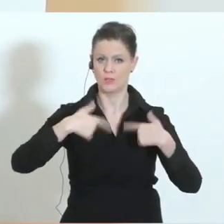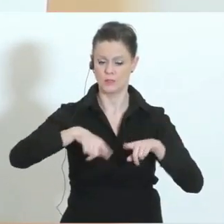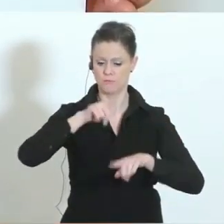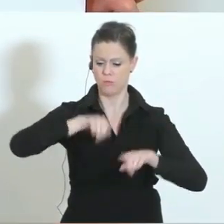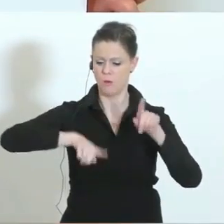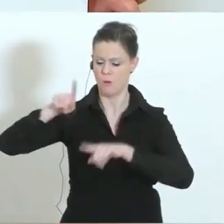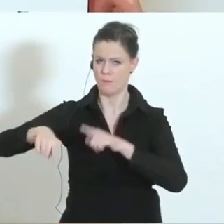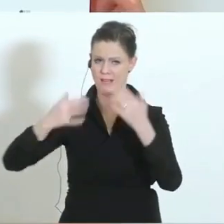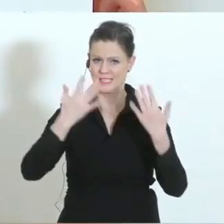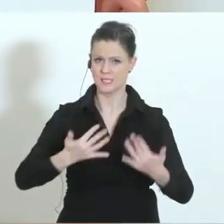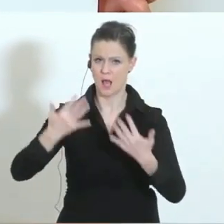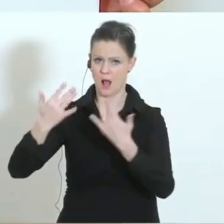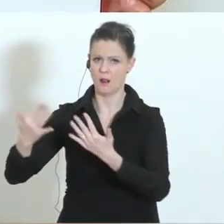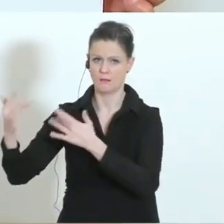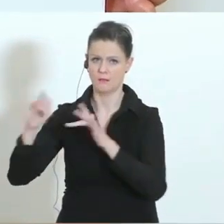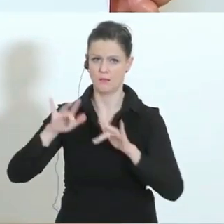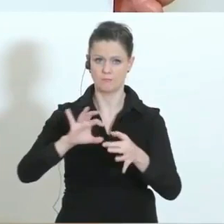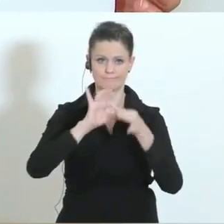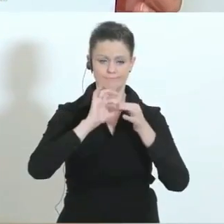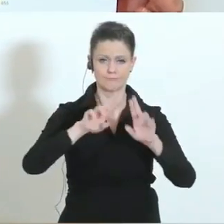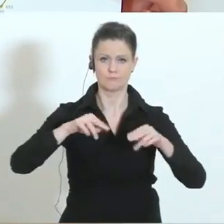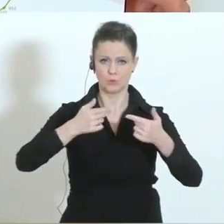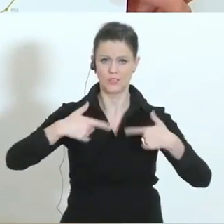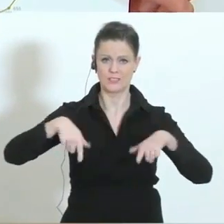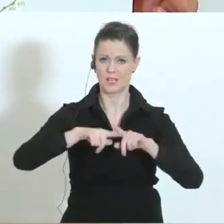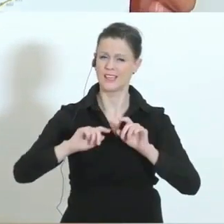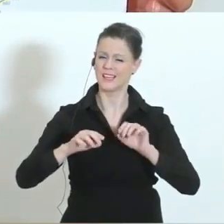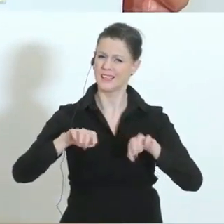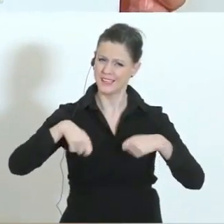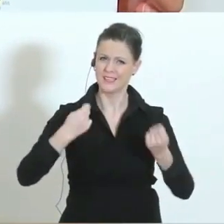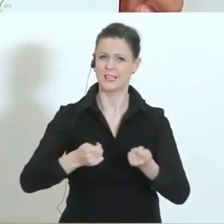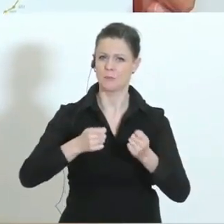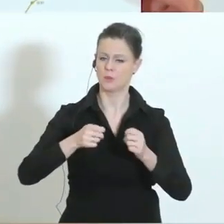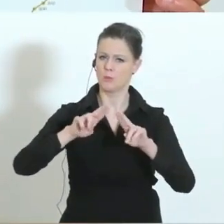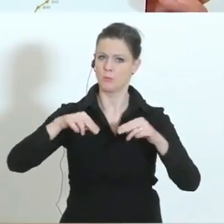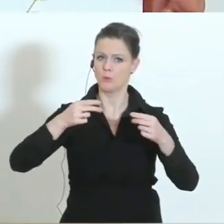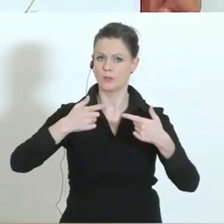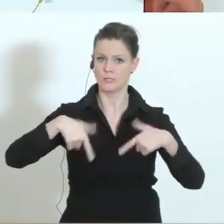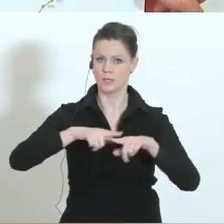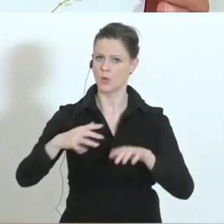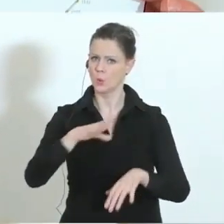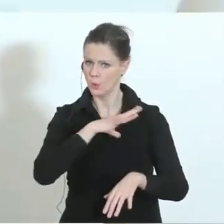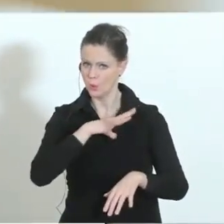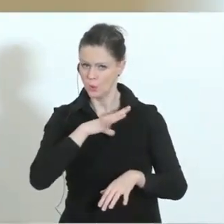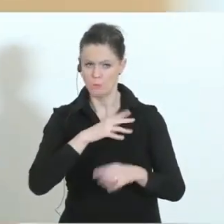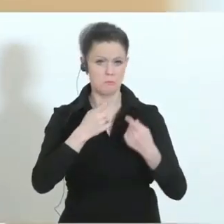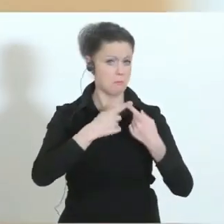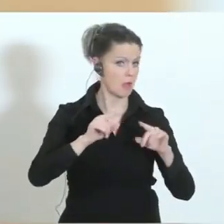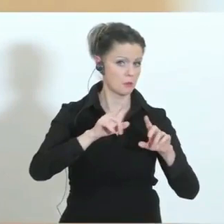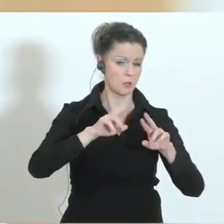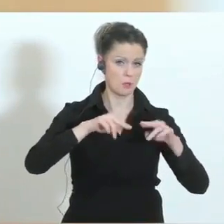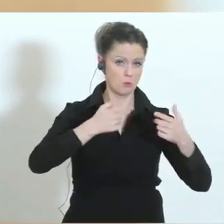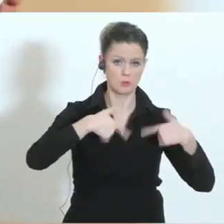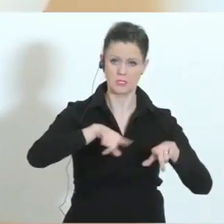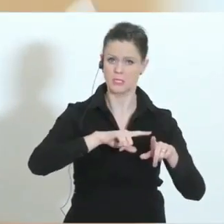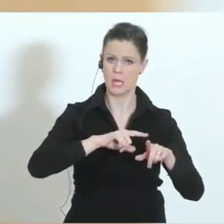für die einzelnen Bundesländer. Es gibt Hotspots und es gibt Bundesländer, die sehr, sehr niedrige Zahlen